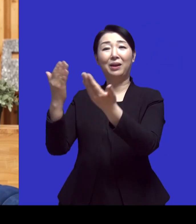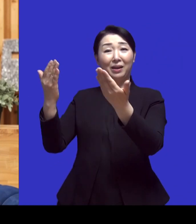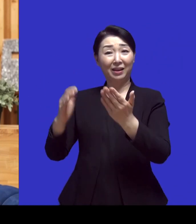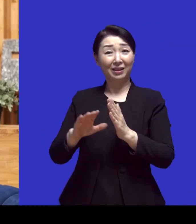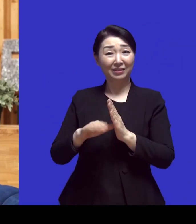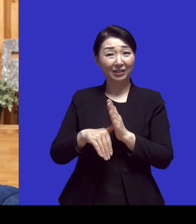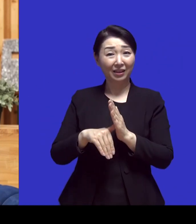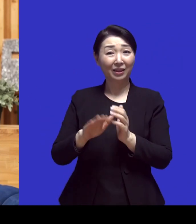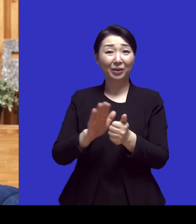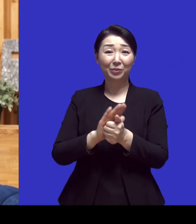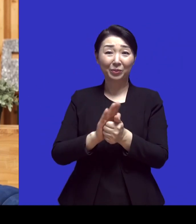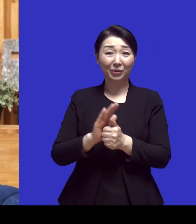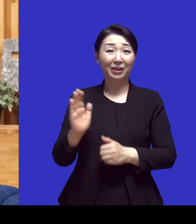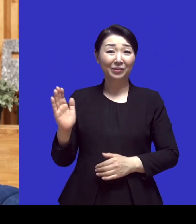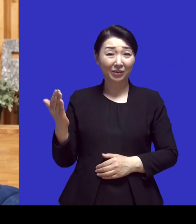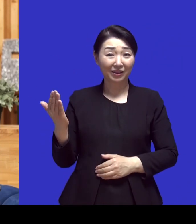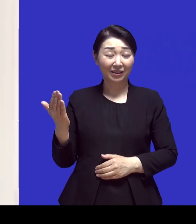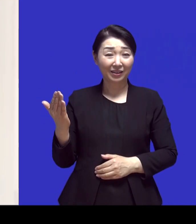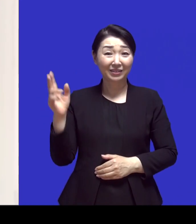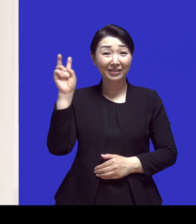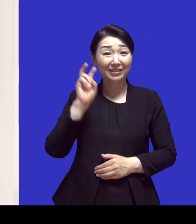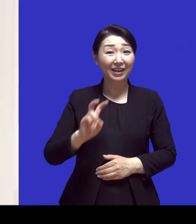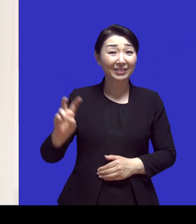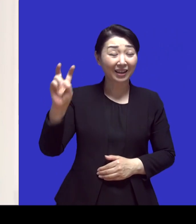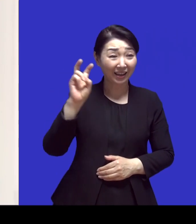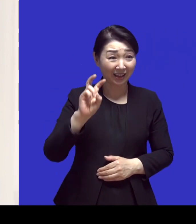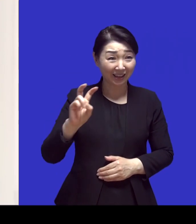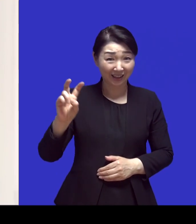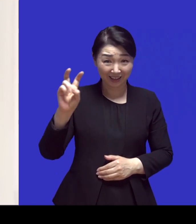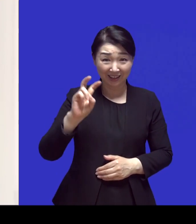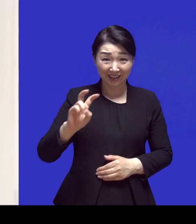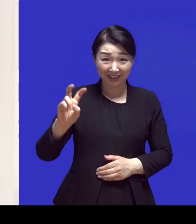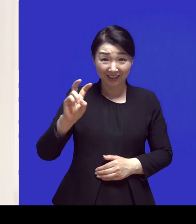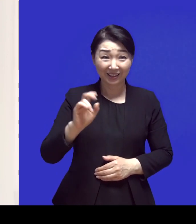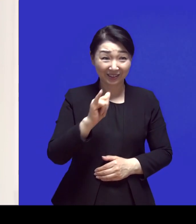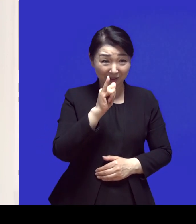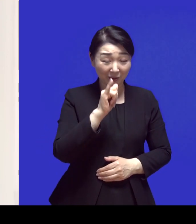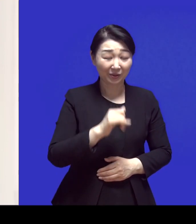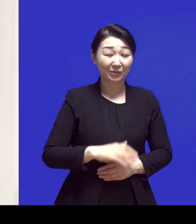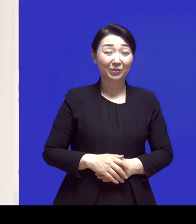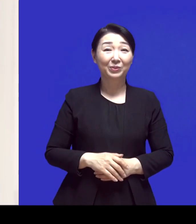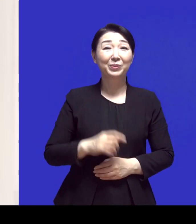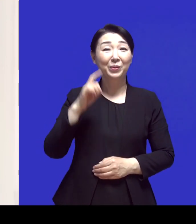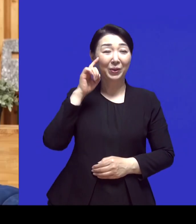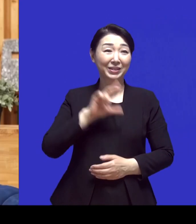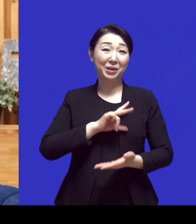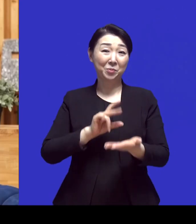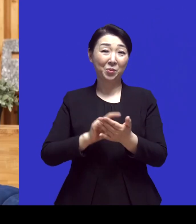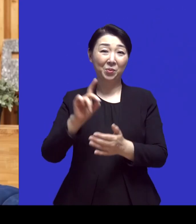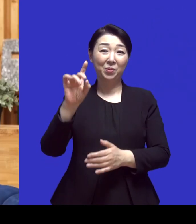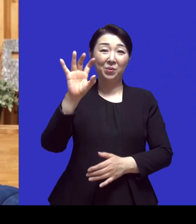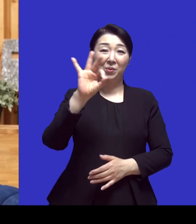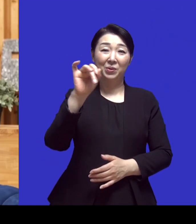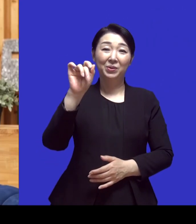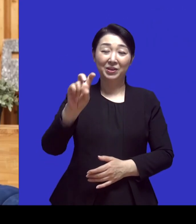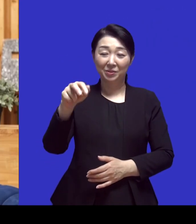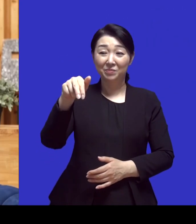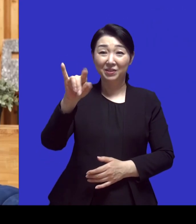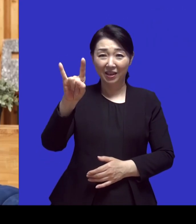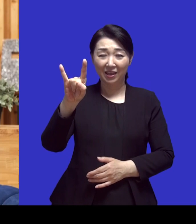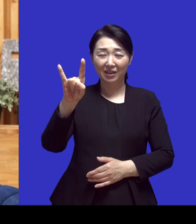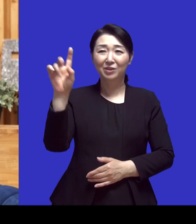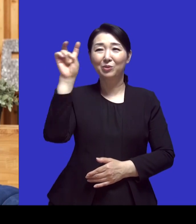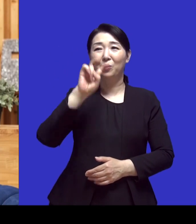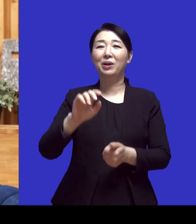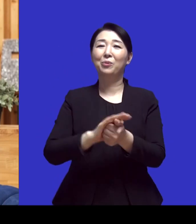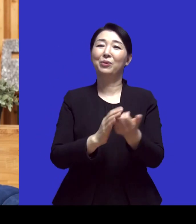위로가 되었던 찬양 말씀하셨잖아요 어떤 임재라는 찬양 그 노래가 많이 위안이 됐다고